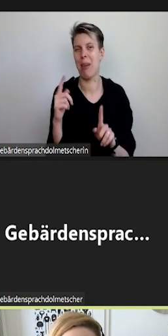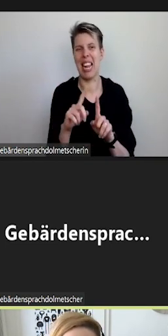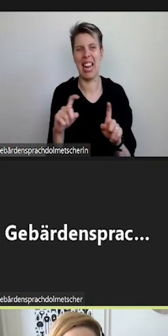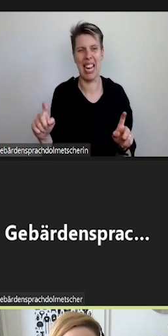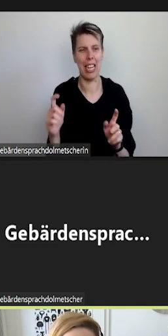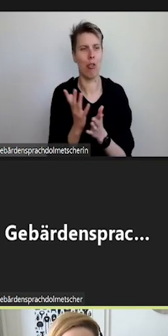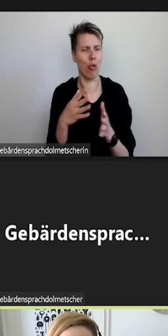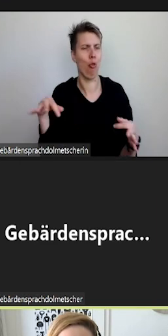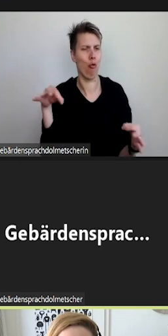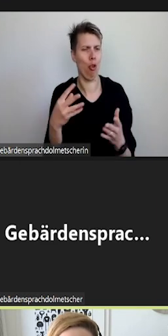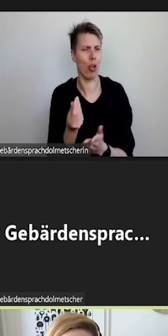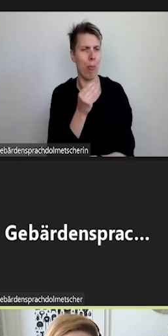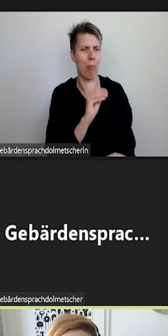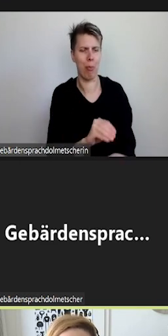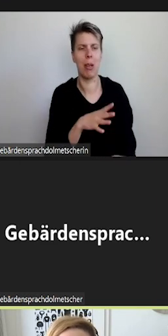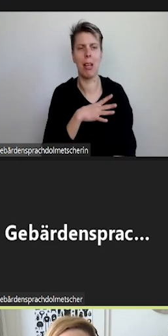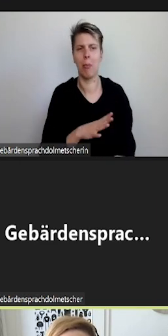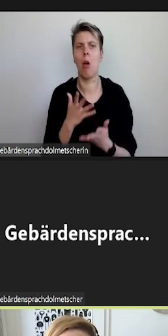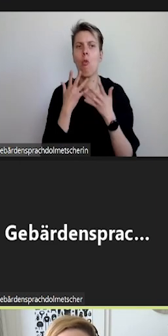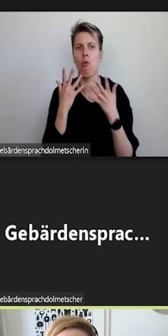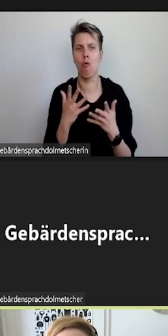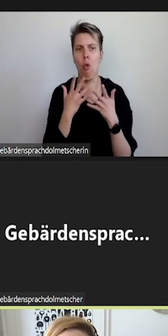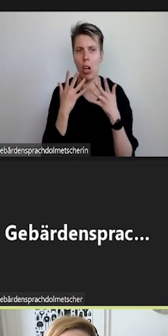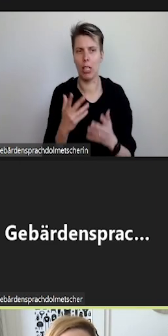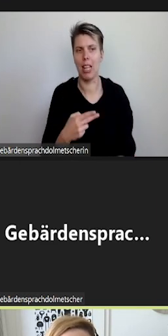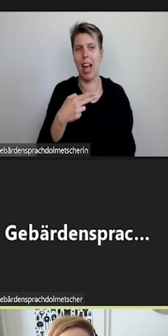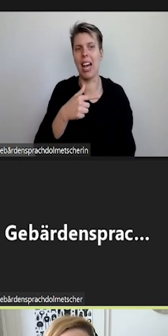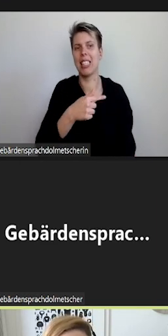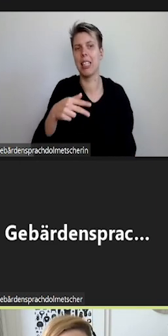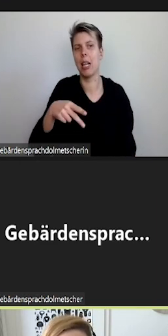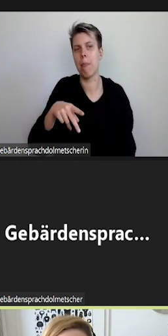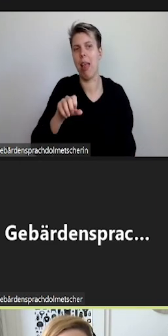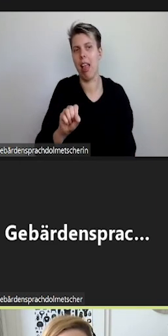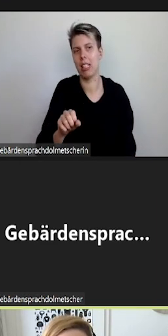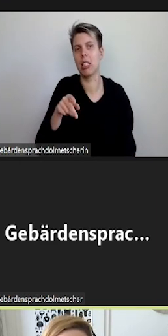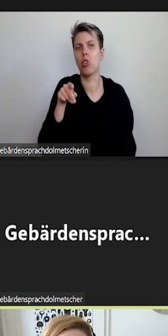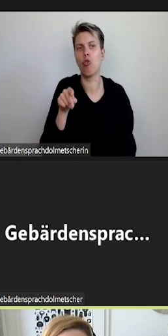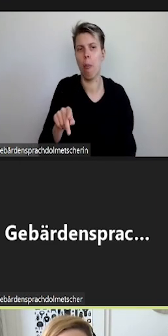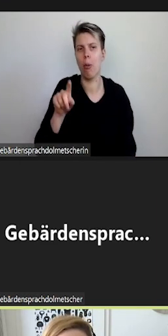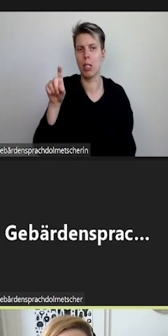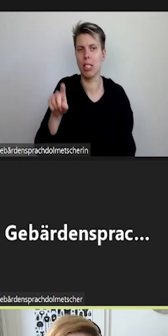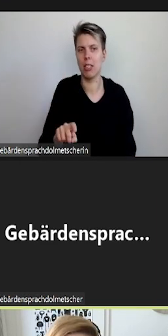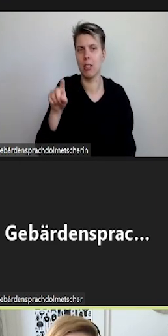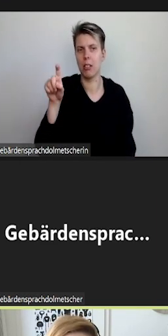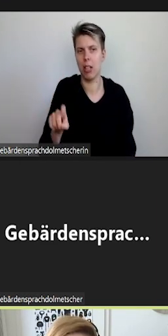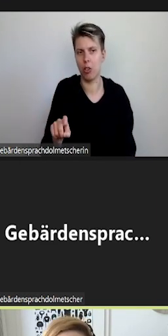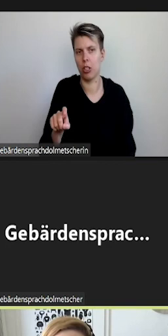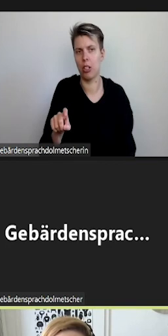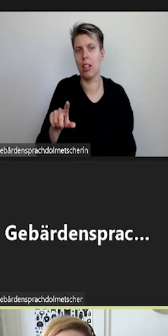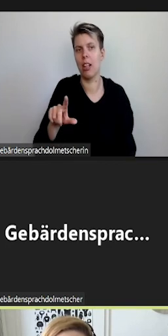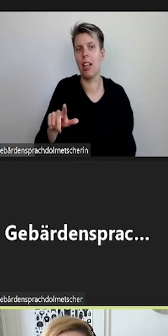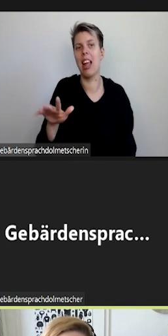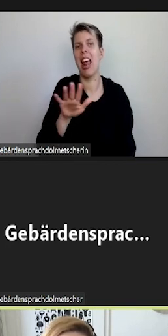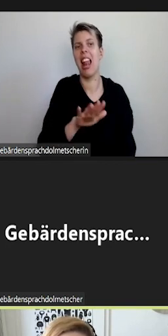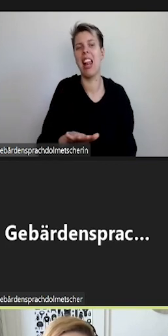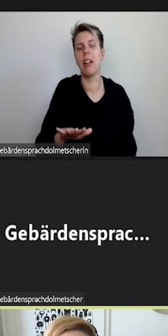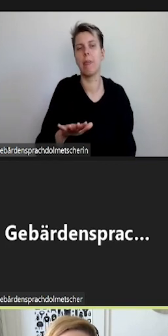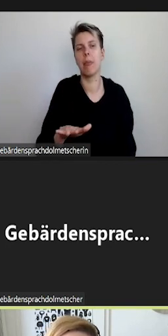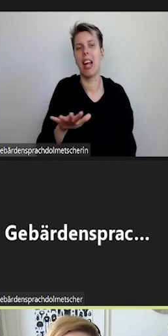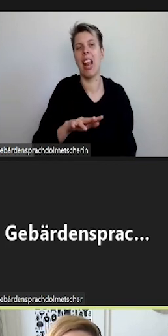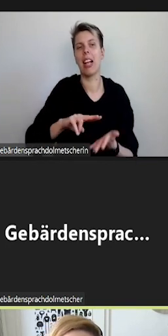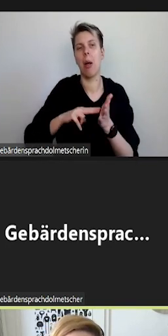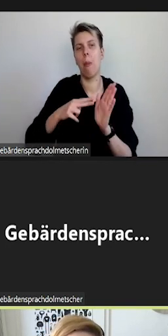angegeben. Ich lese ihn aber auch nochmal vor. Der ist unter https.lageplan